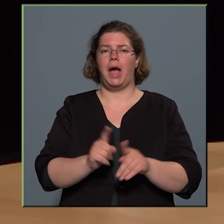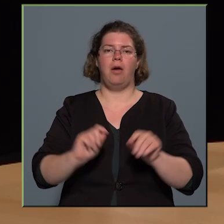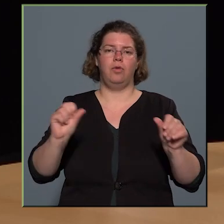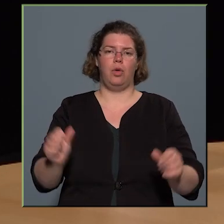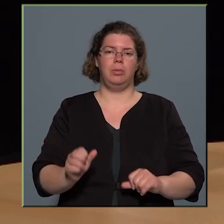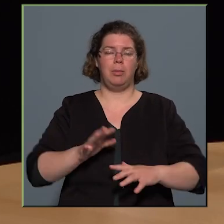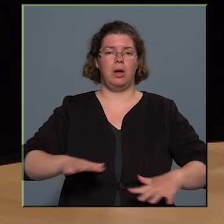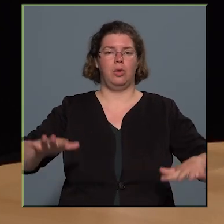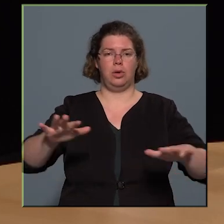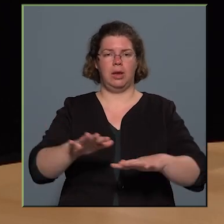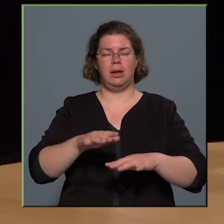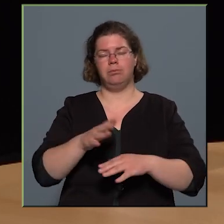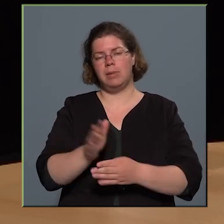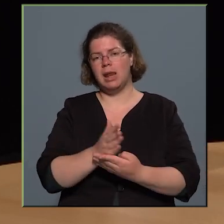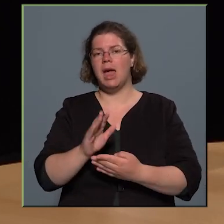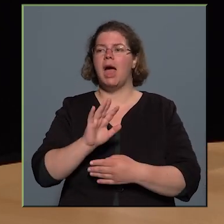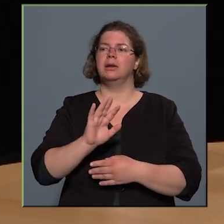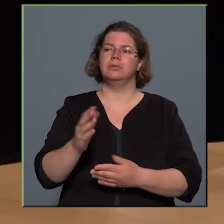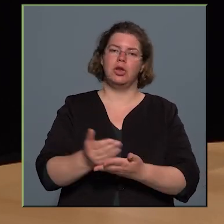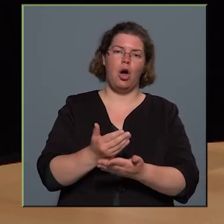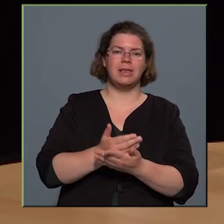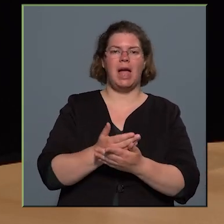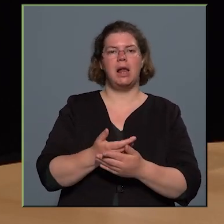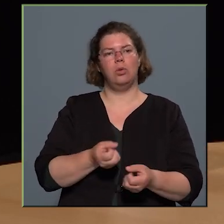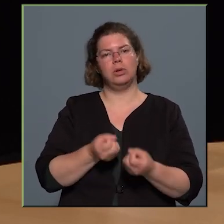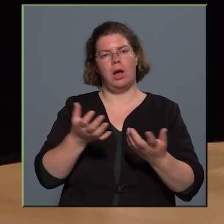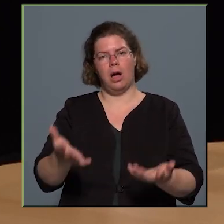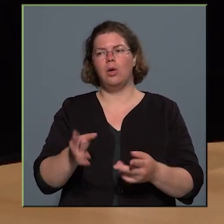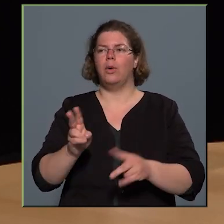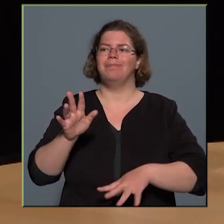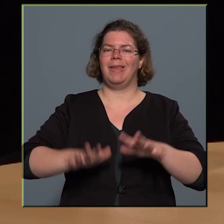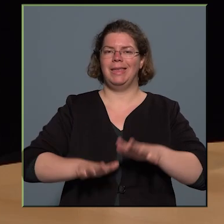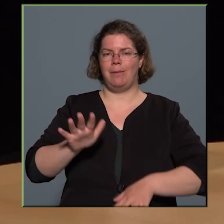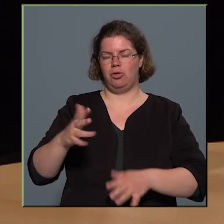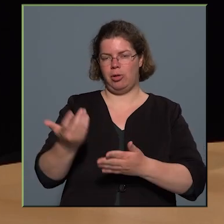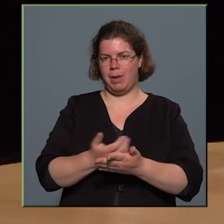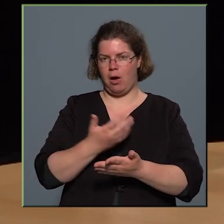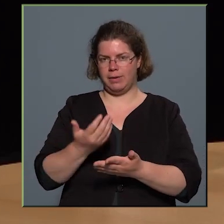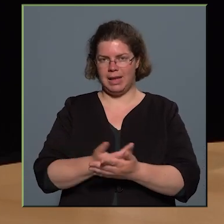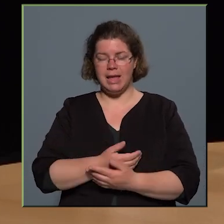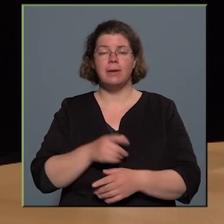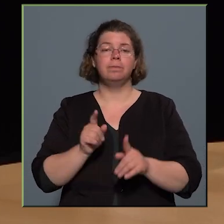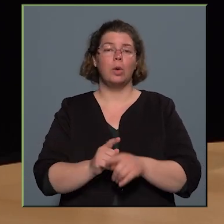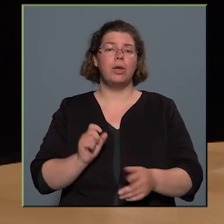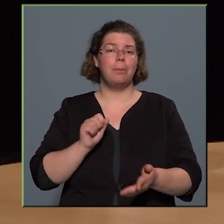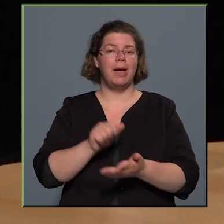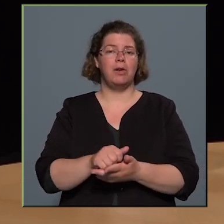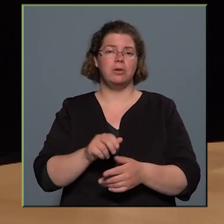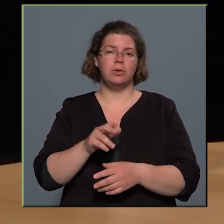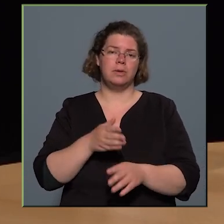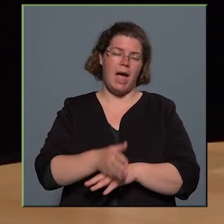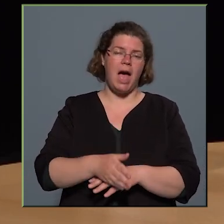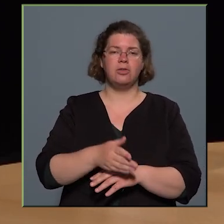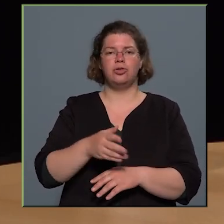környékbeliek, illetve a használók elé tárni, hogy ők azt minél kényelmesebben használhassák. Tehát itt olyan beavatkozásokról lenne szó, hogy